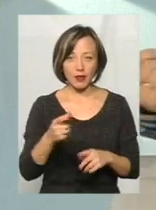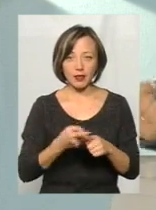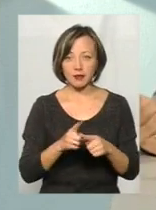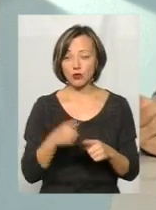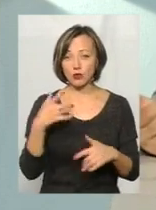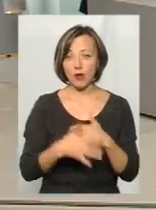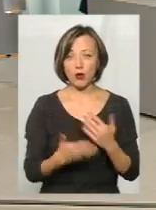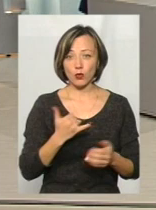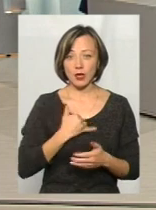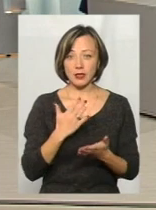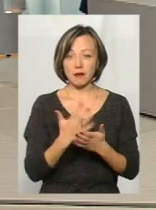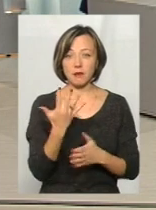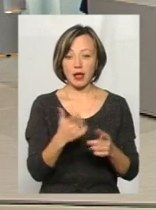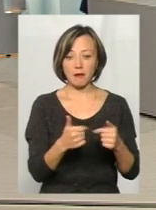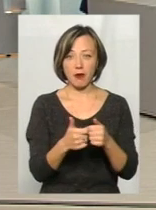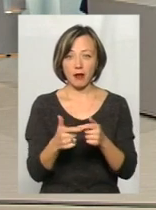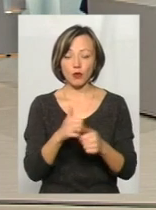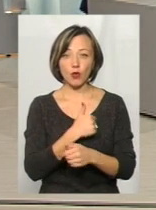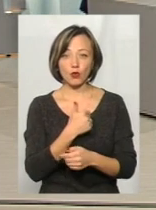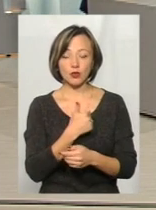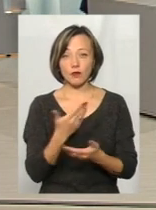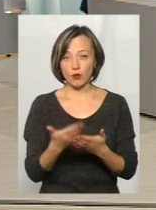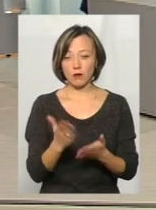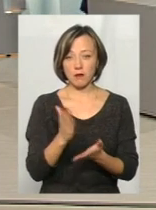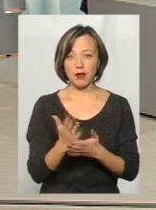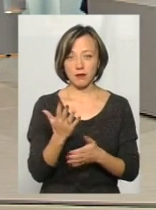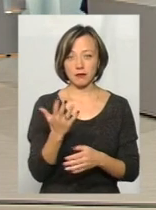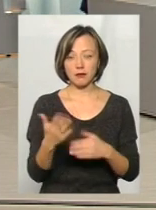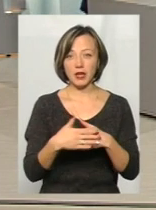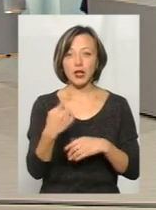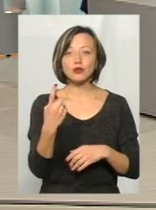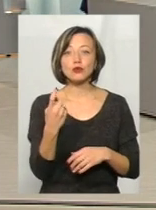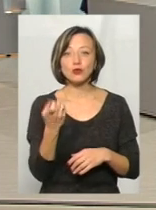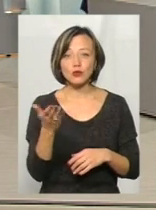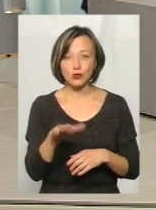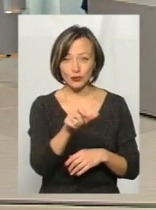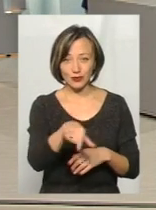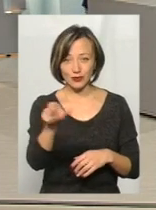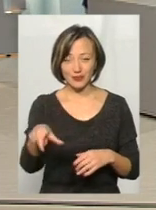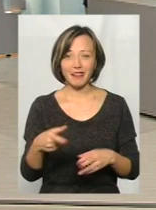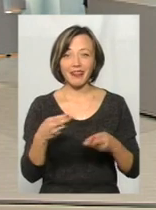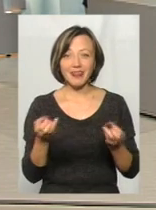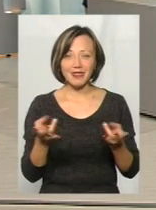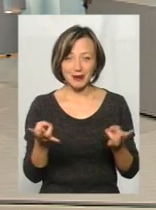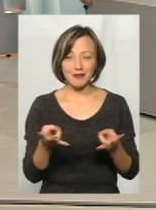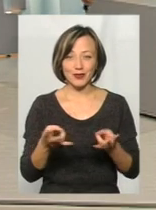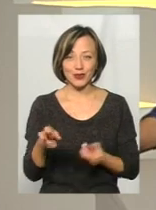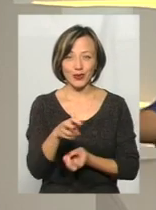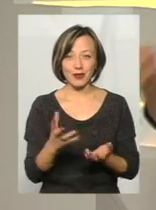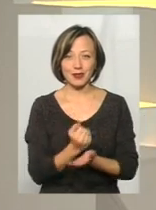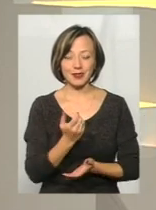Якщо в нас є 5 партій, які хочуть покрити, от ми вже маємо біля сотні, а їх десь треба... Десь їх треба шукати.